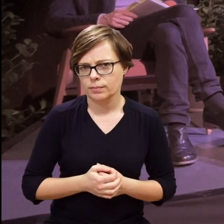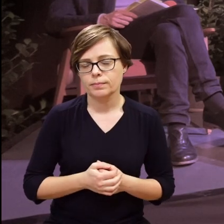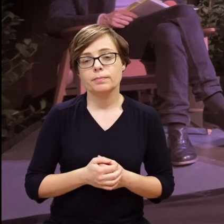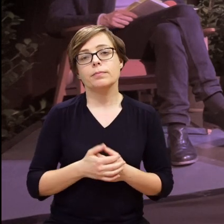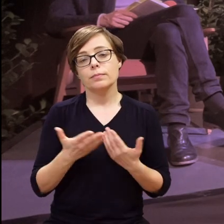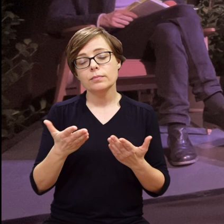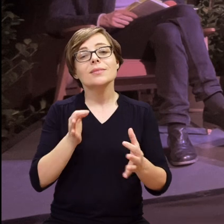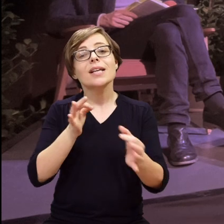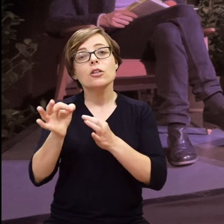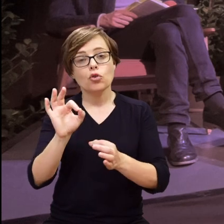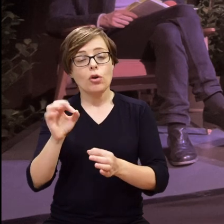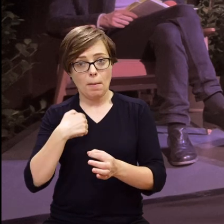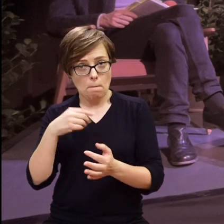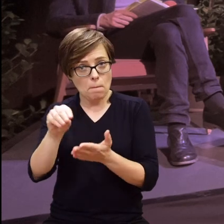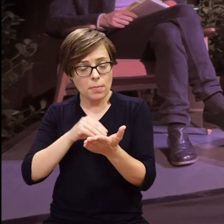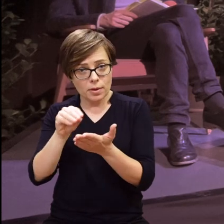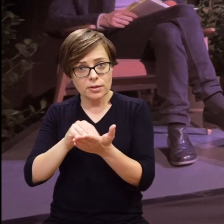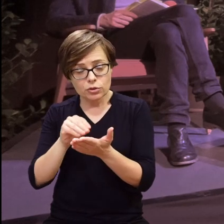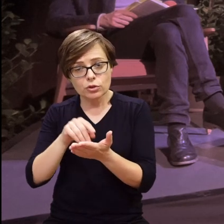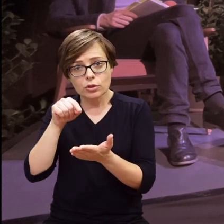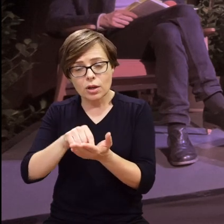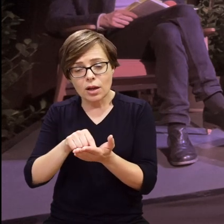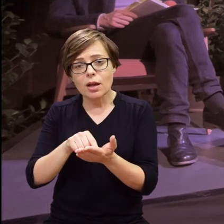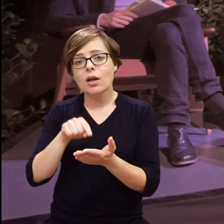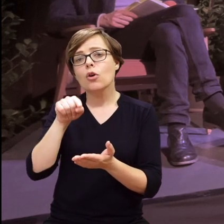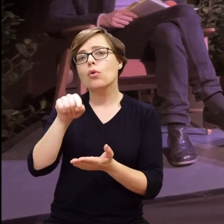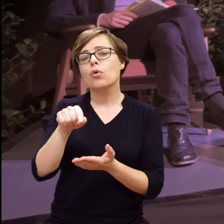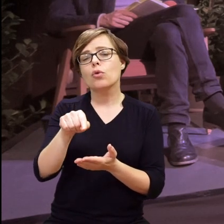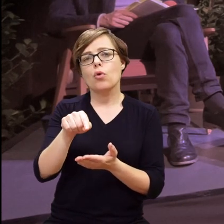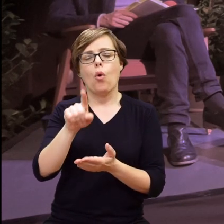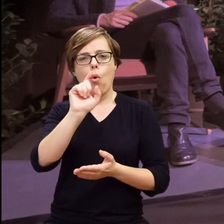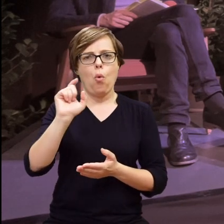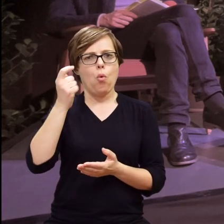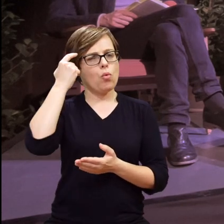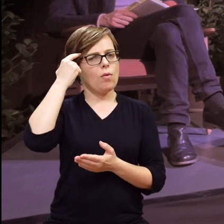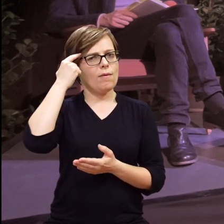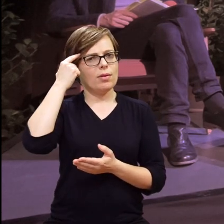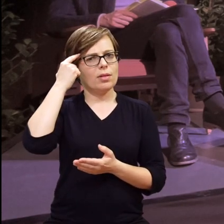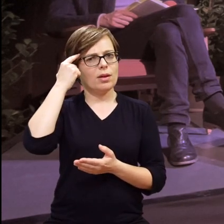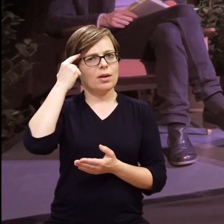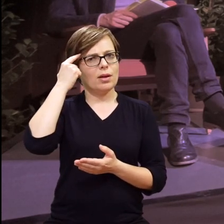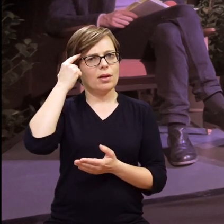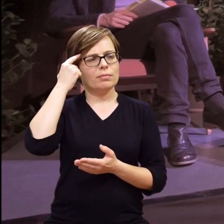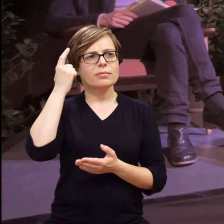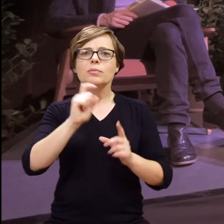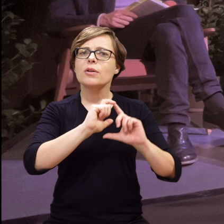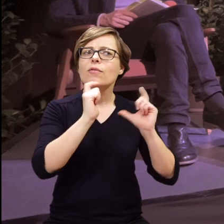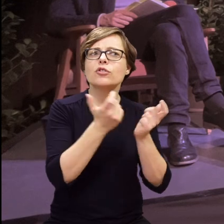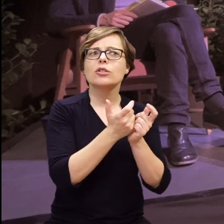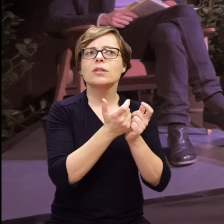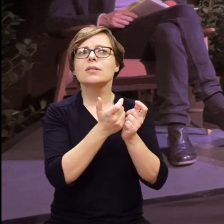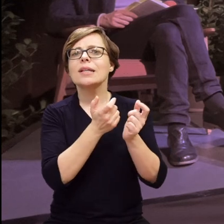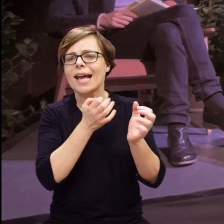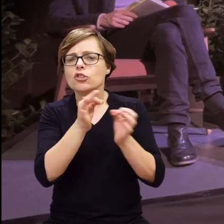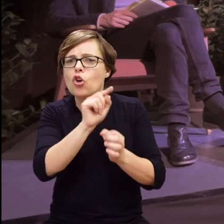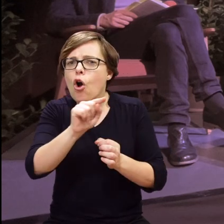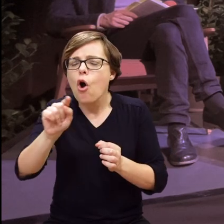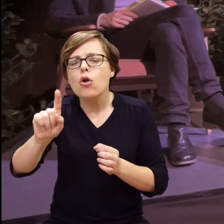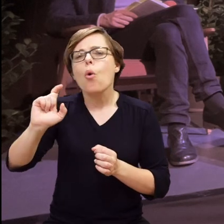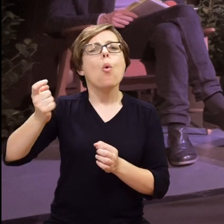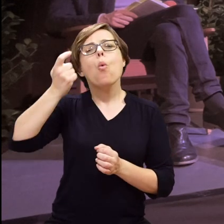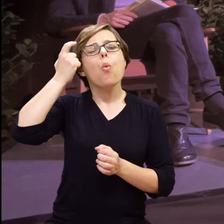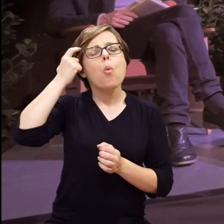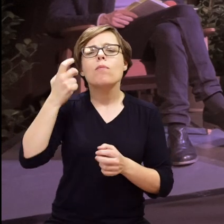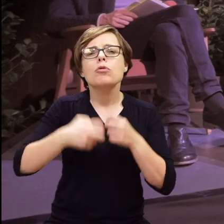głuchych w Polsce. I te historie, które opisuję, są właściwie myślę, że takim motywem głównym